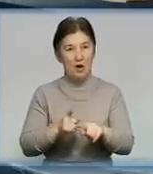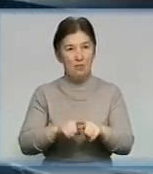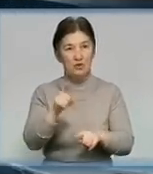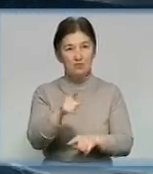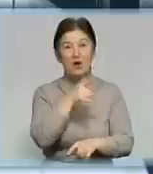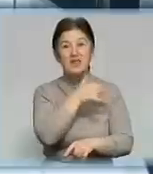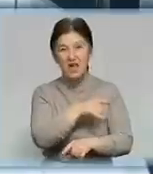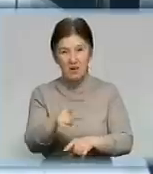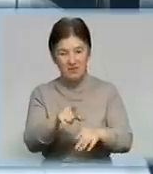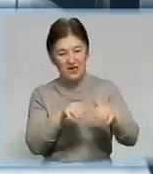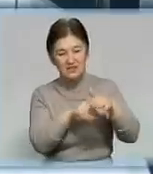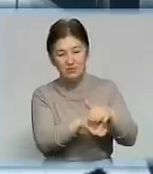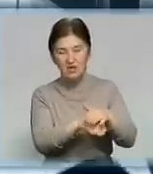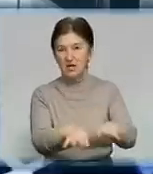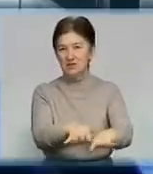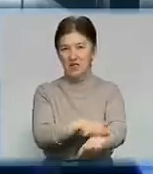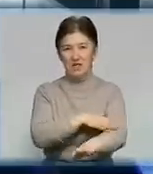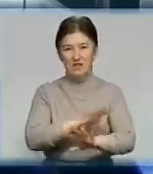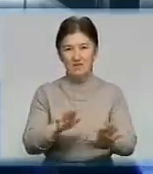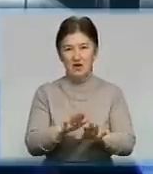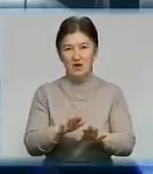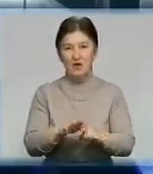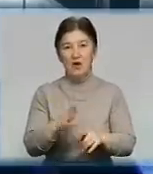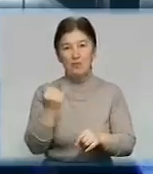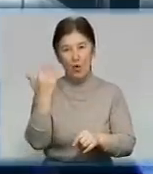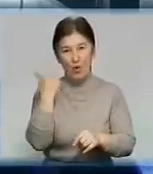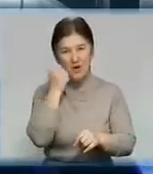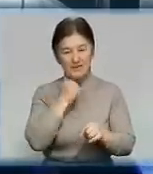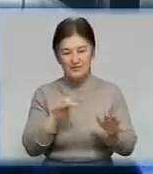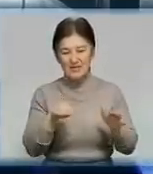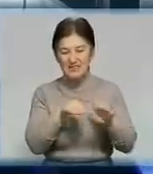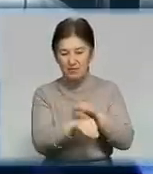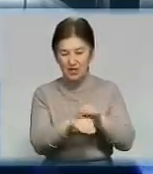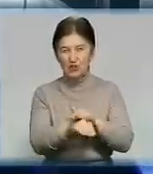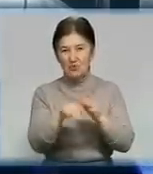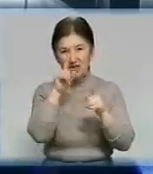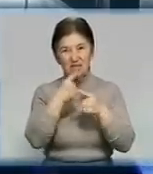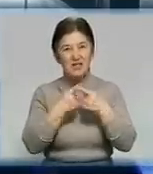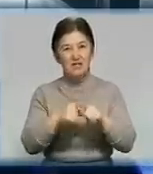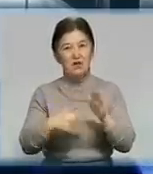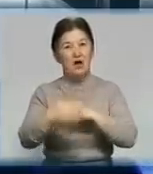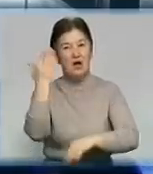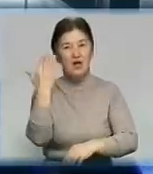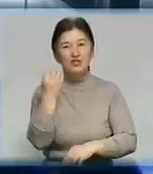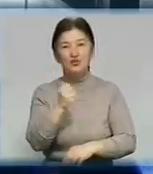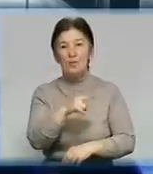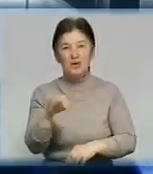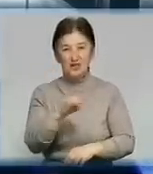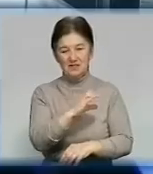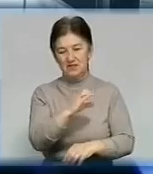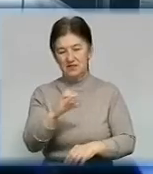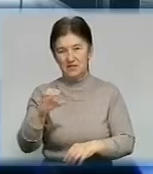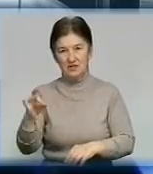невеликий. Цей хліб вигробляється по збережених технологіях, які використовувалися ще при Радянському Союзі. Коли були